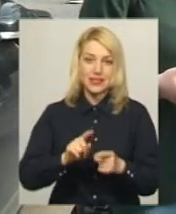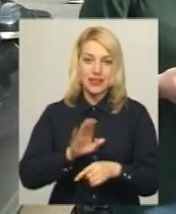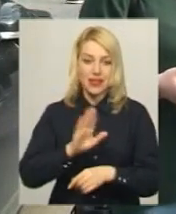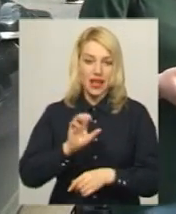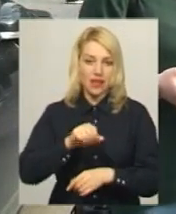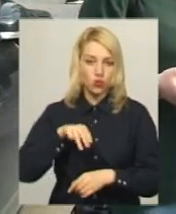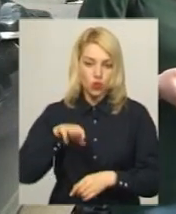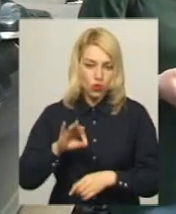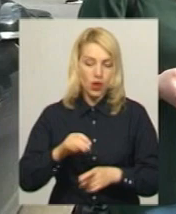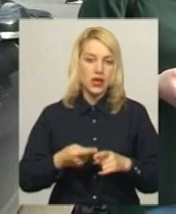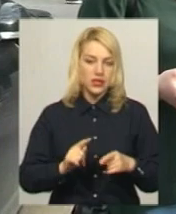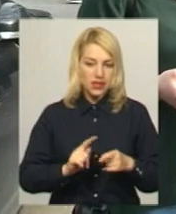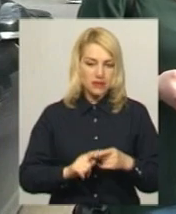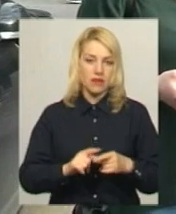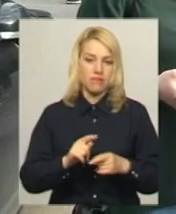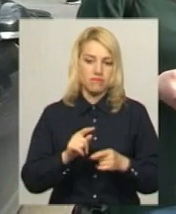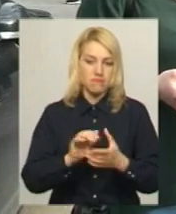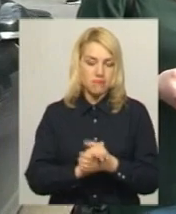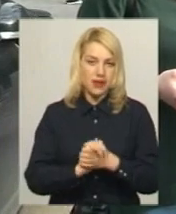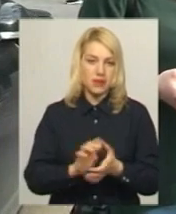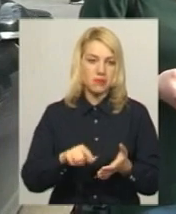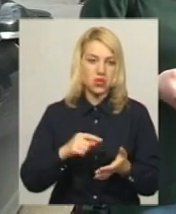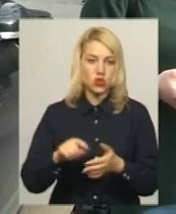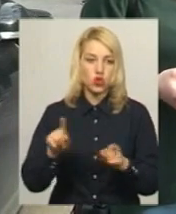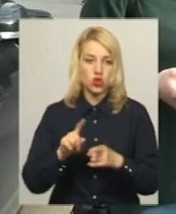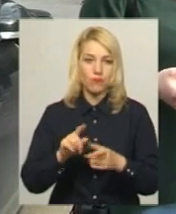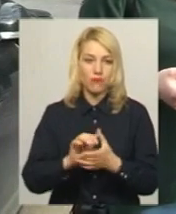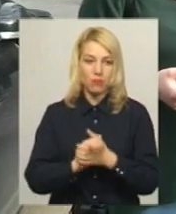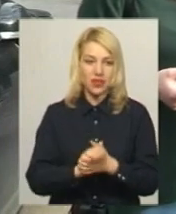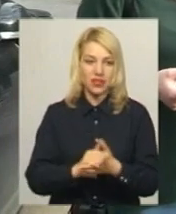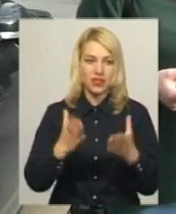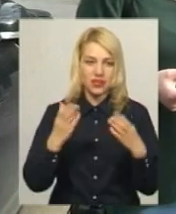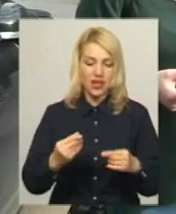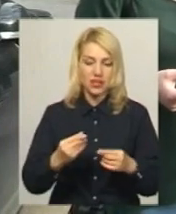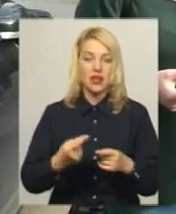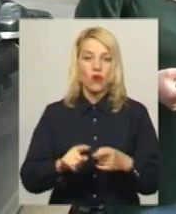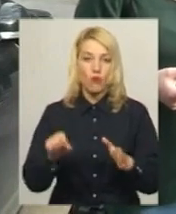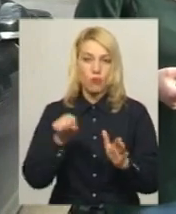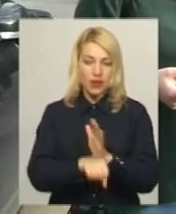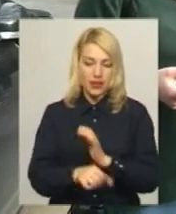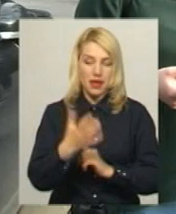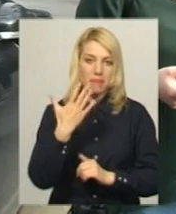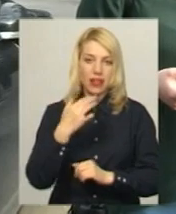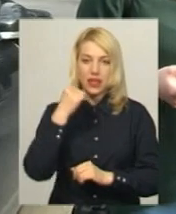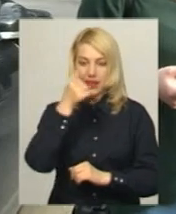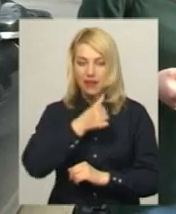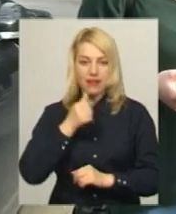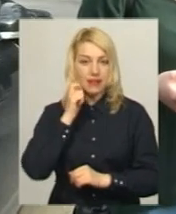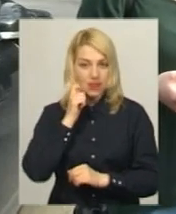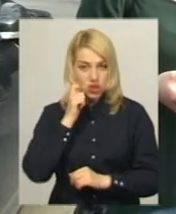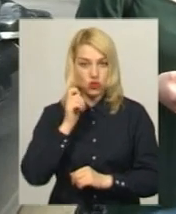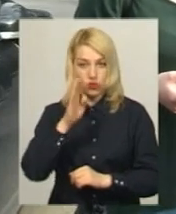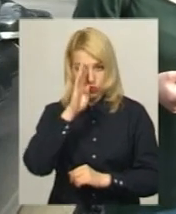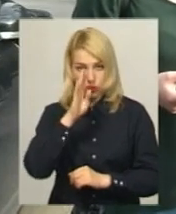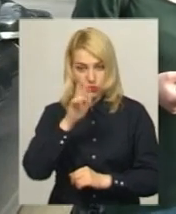бойових дій, це мирне місто. І сьогодні, щоб в мирний день, в мирному місті вбили п'ятирічну дитину, ну, це